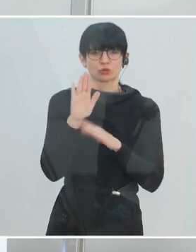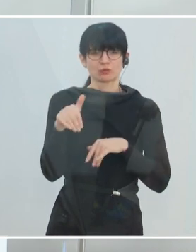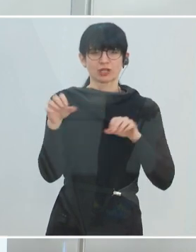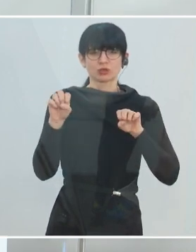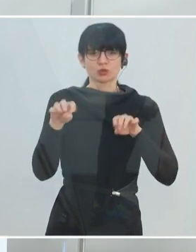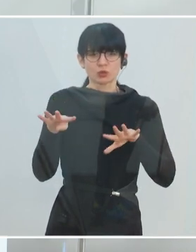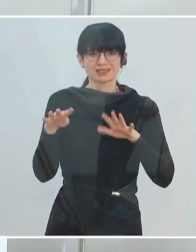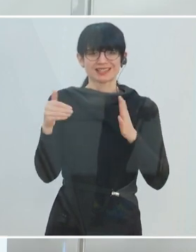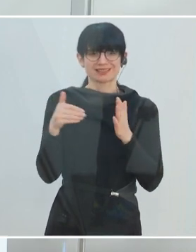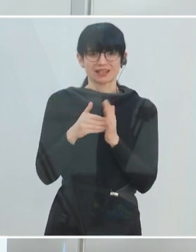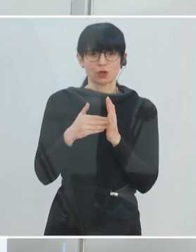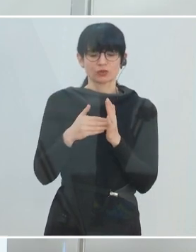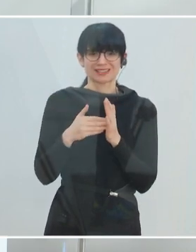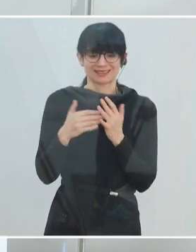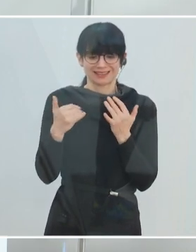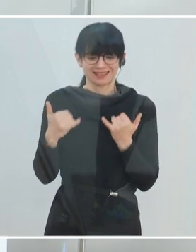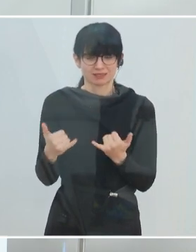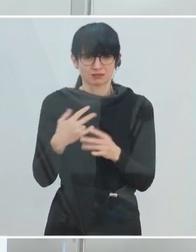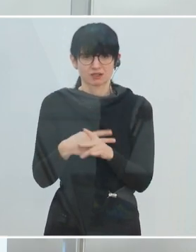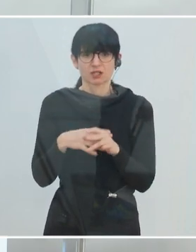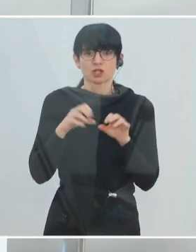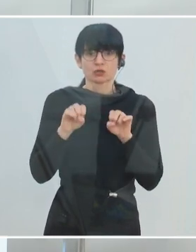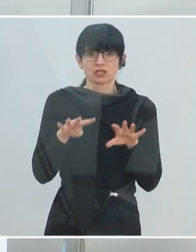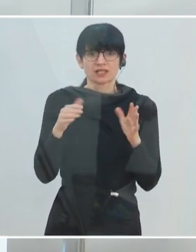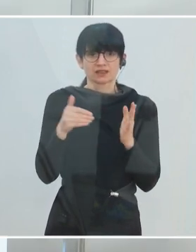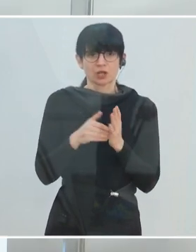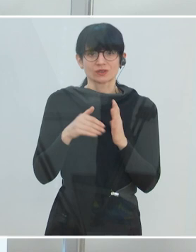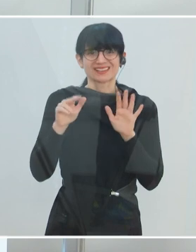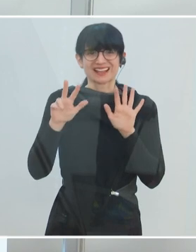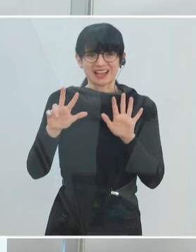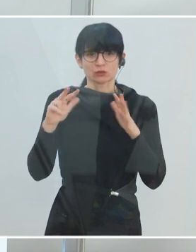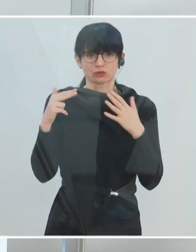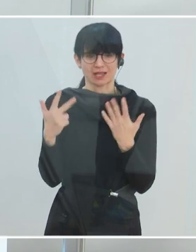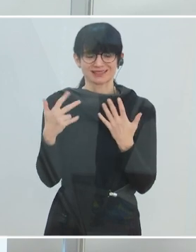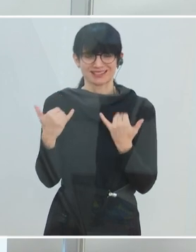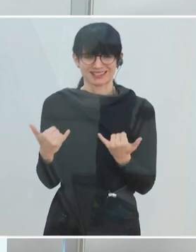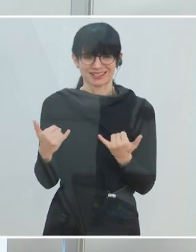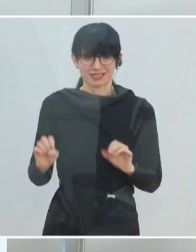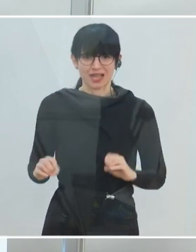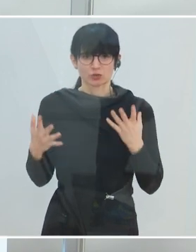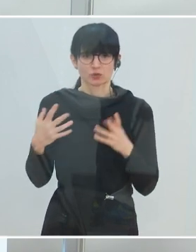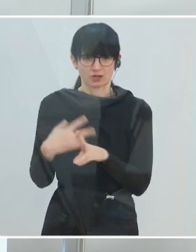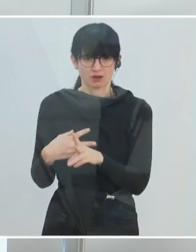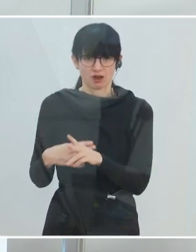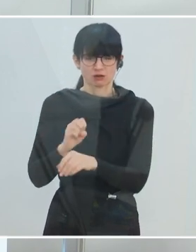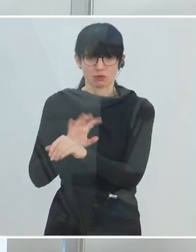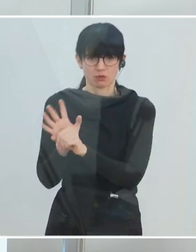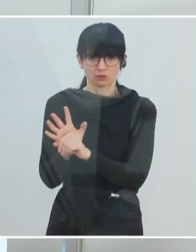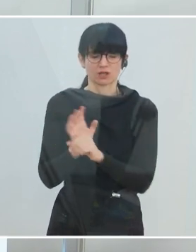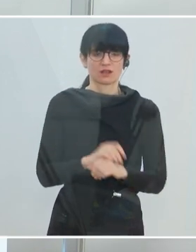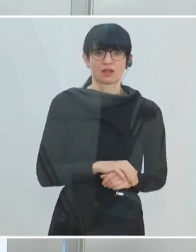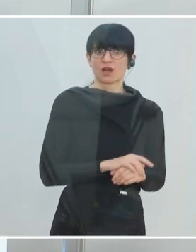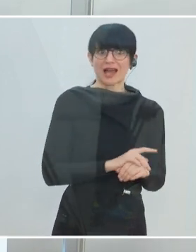.000 aktiven Fällen, 19.088 und die andere Seite der Medaille, eine ganz